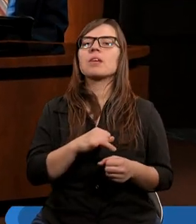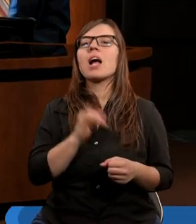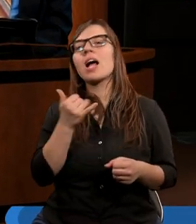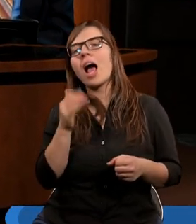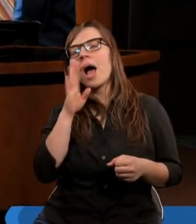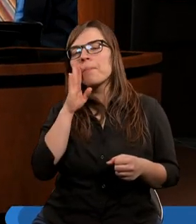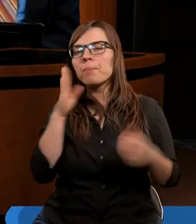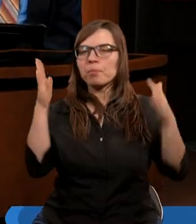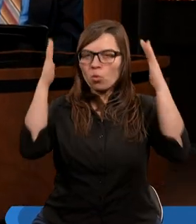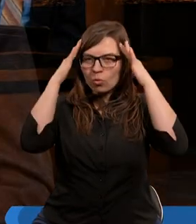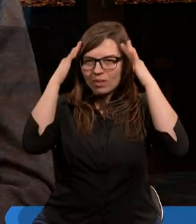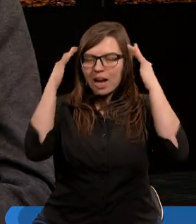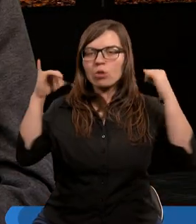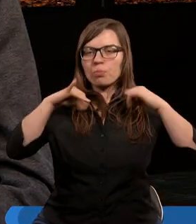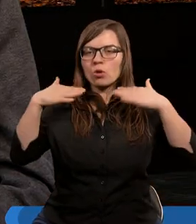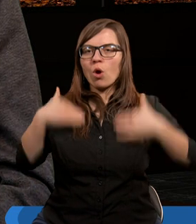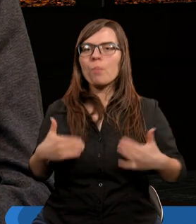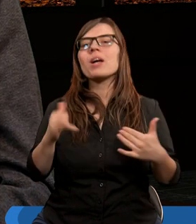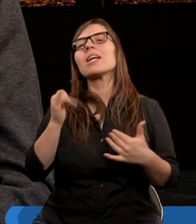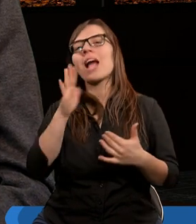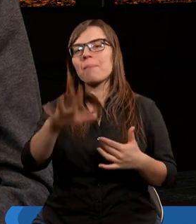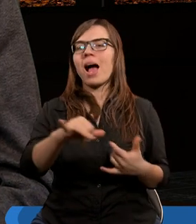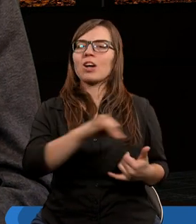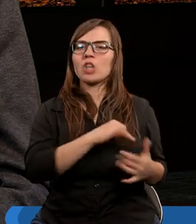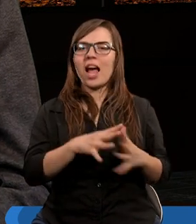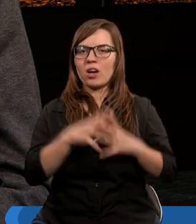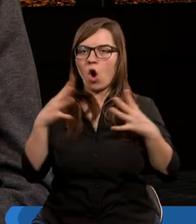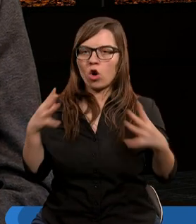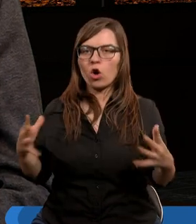jak sobie uświadomi, jaki jest grzeszny,